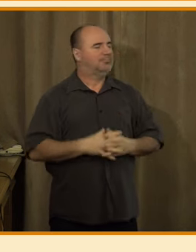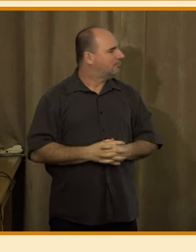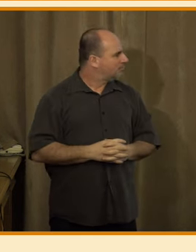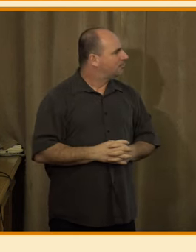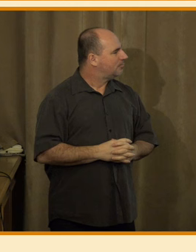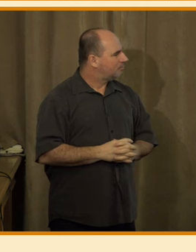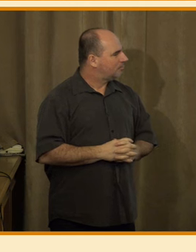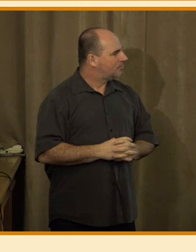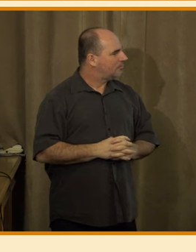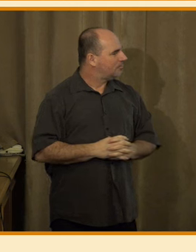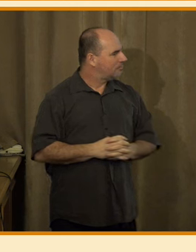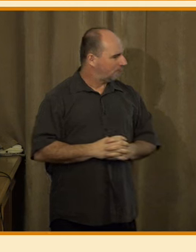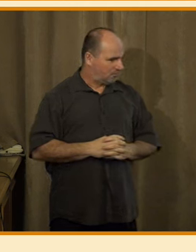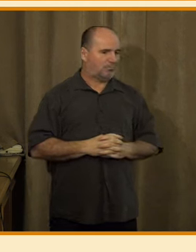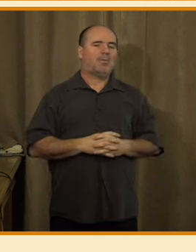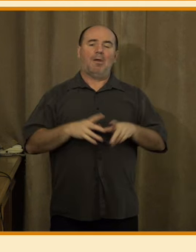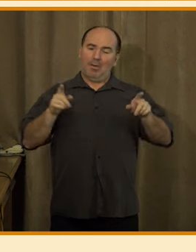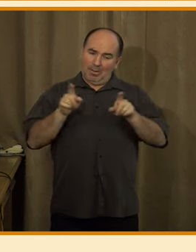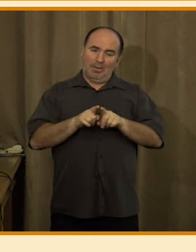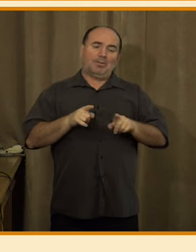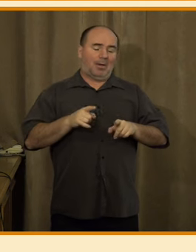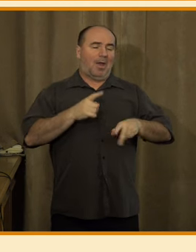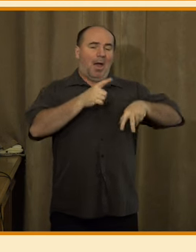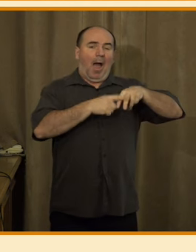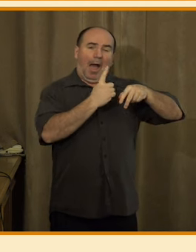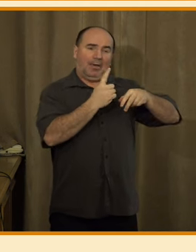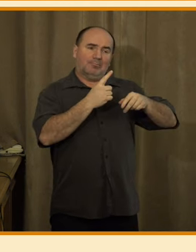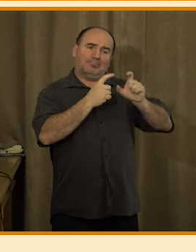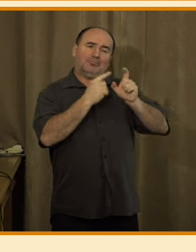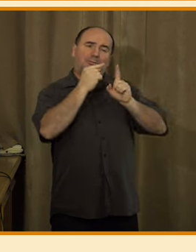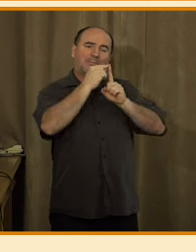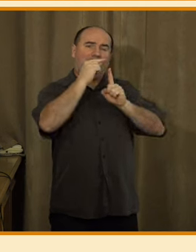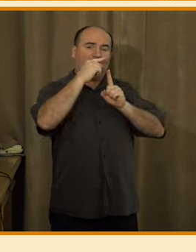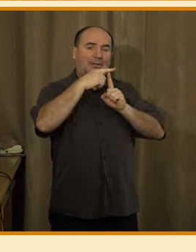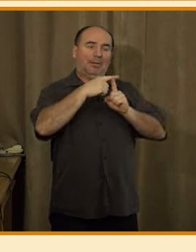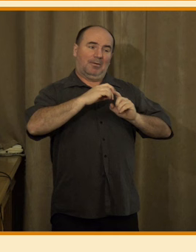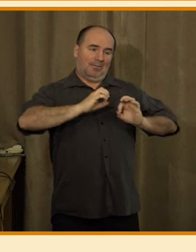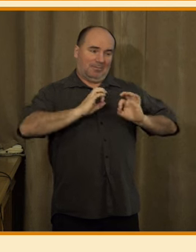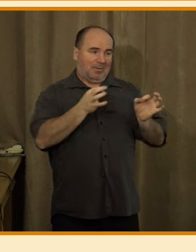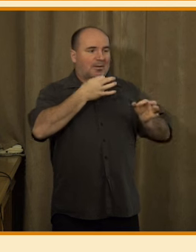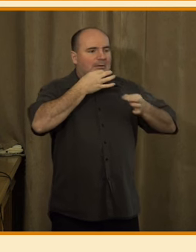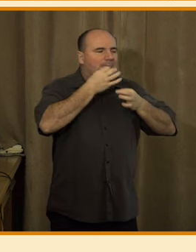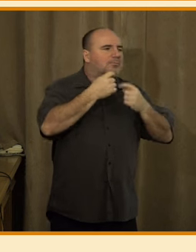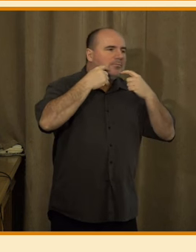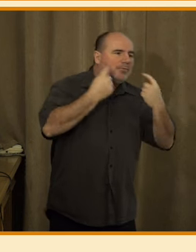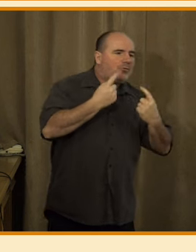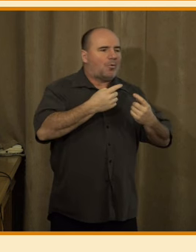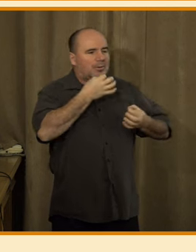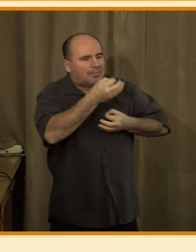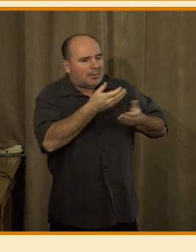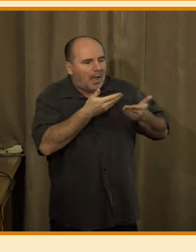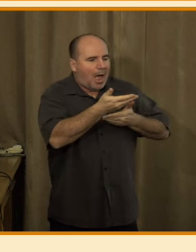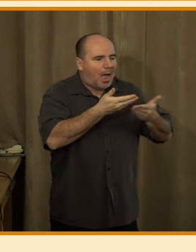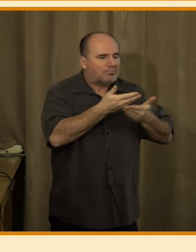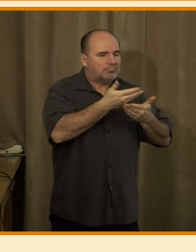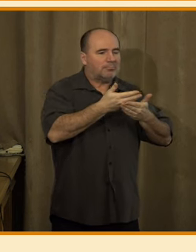využívány nějakým praktickým způsobem, až poté, co lidé ztratí nějaké obavy v jeho využívání, tím, že si ho vyzkouší,